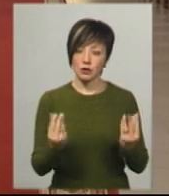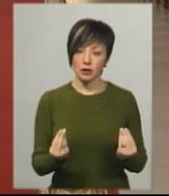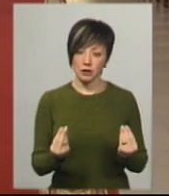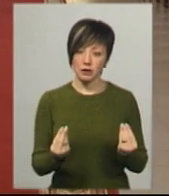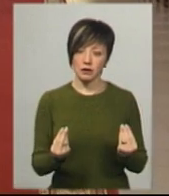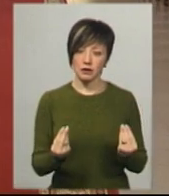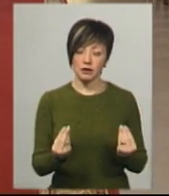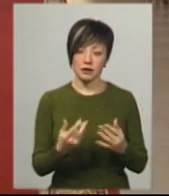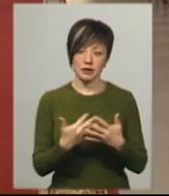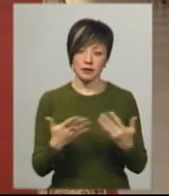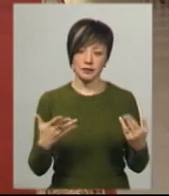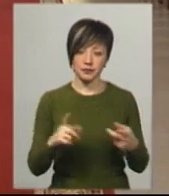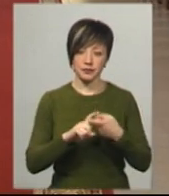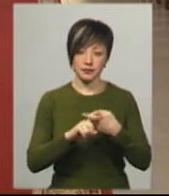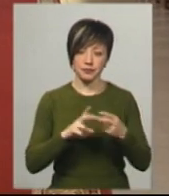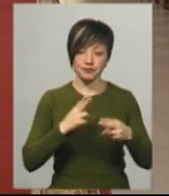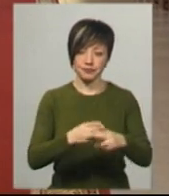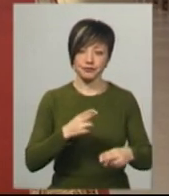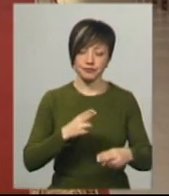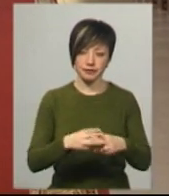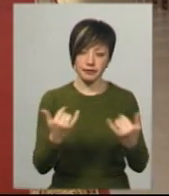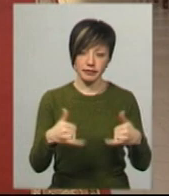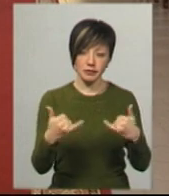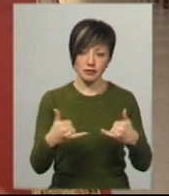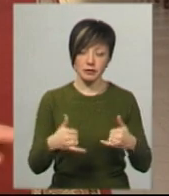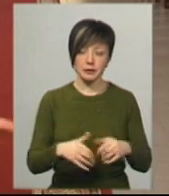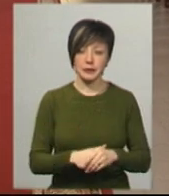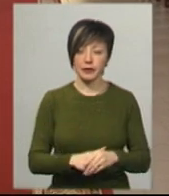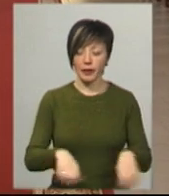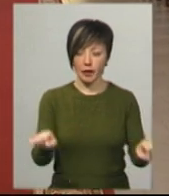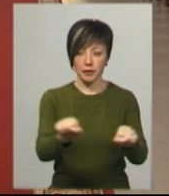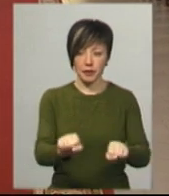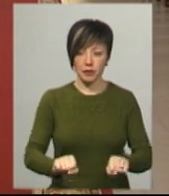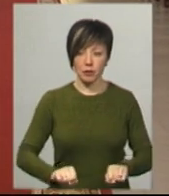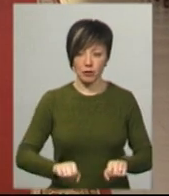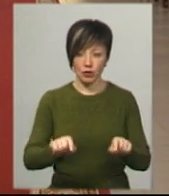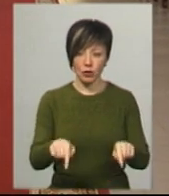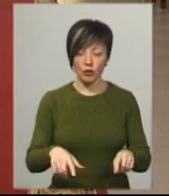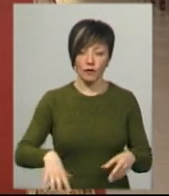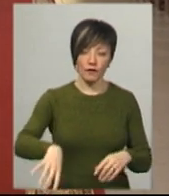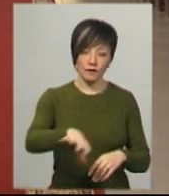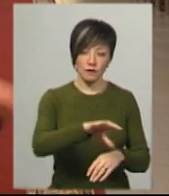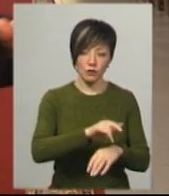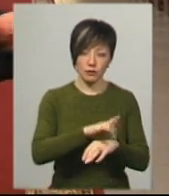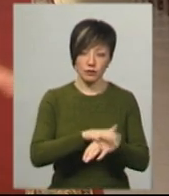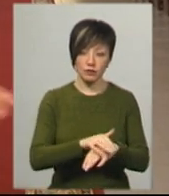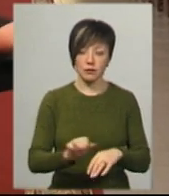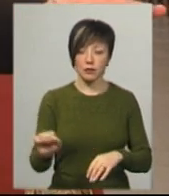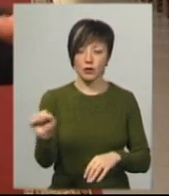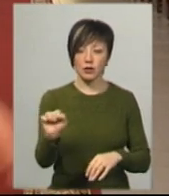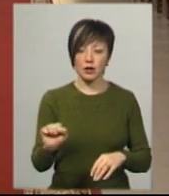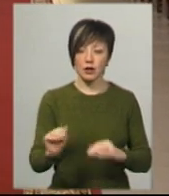засобами дезінфекції, тобто ми миємо підлогу всю і протираємо